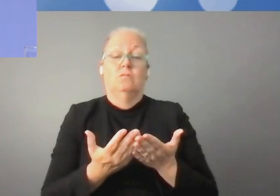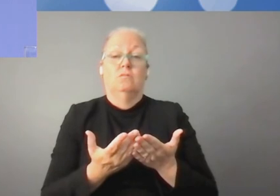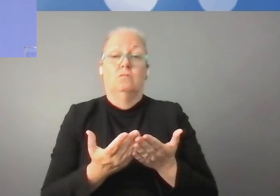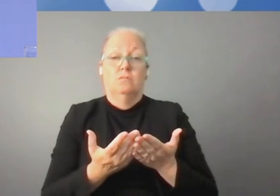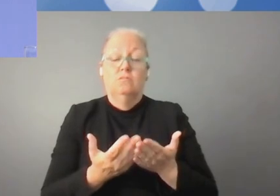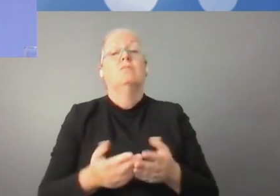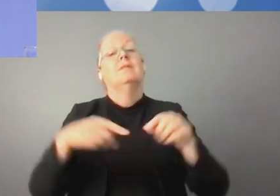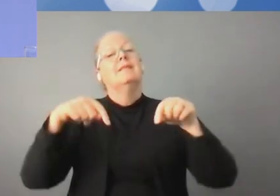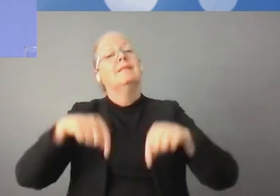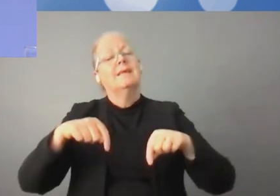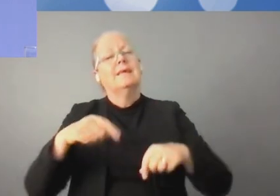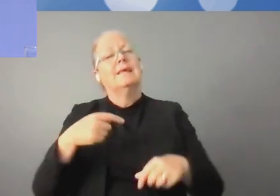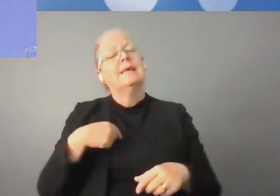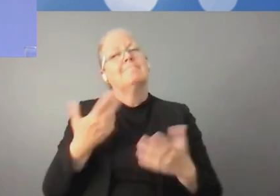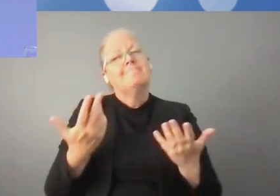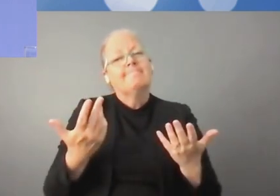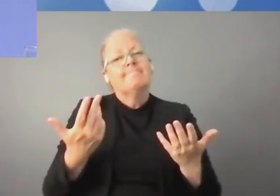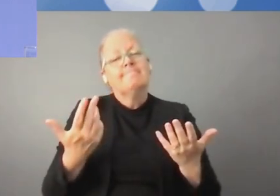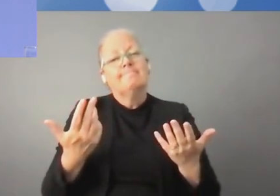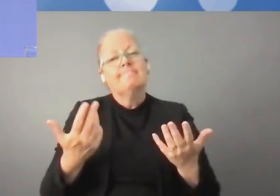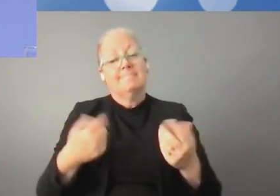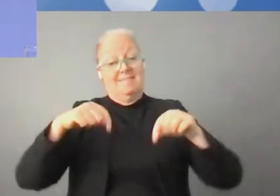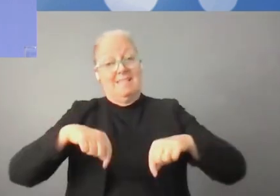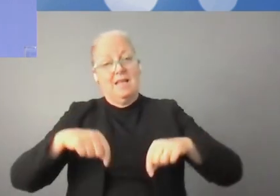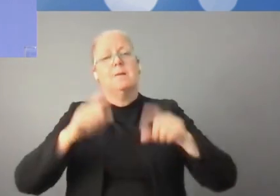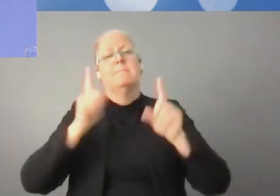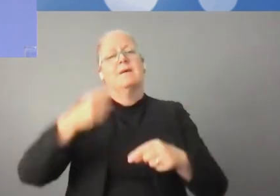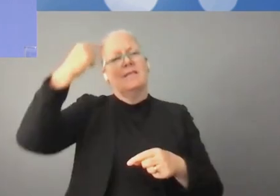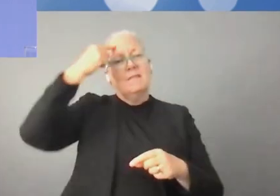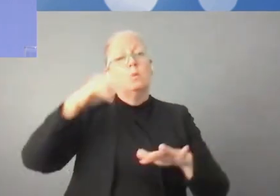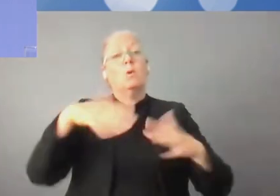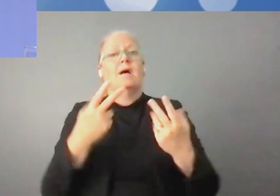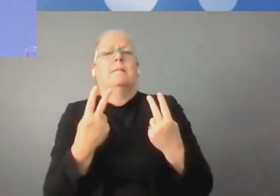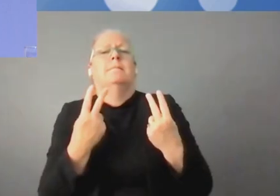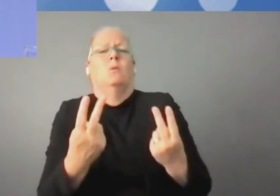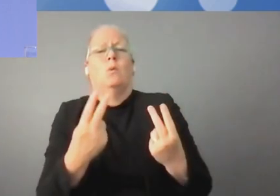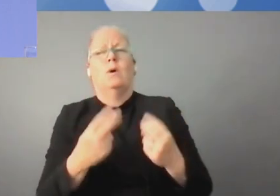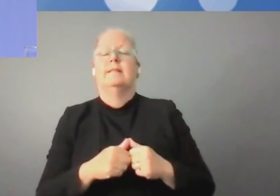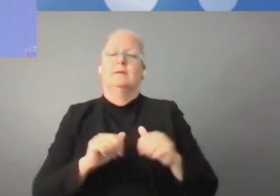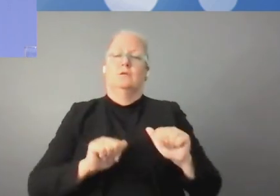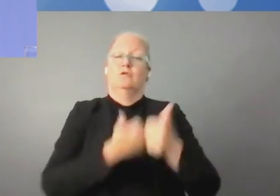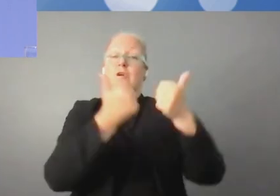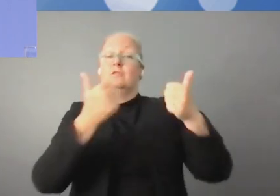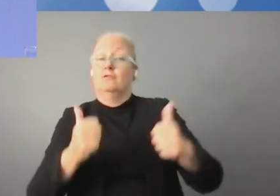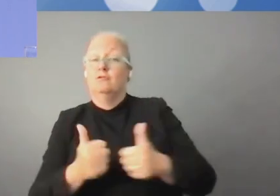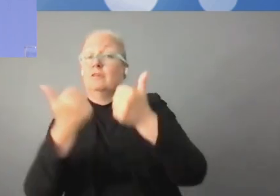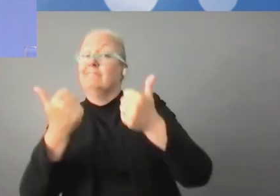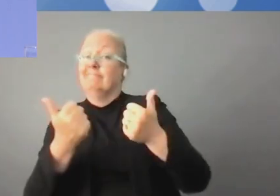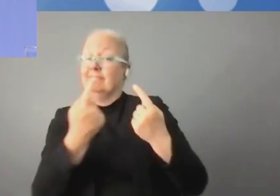beaucoup parlé ce matin, c'est le déséquilibre. Le déséquilibre dans l'accès à Internet, mais aussi le déséquilibre dans le contrôle,